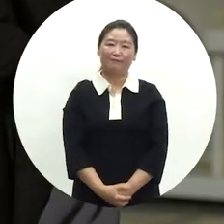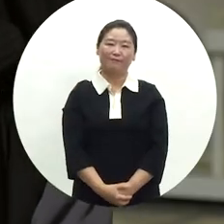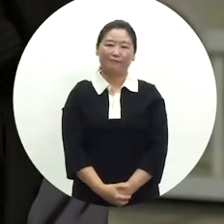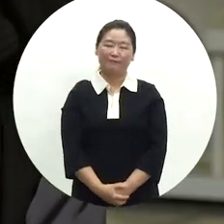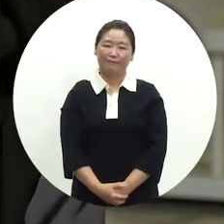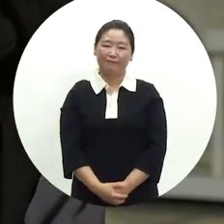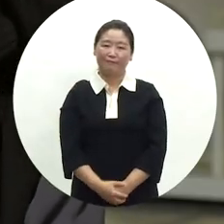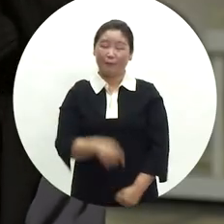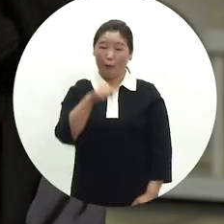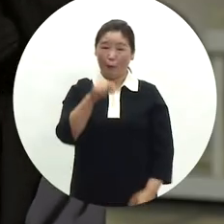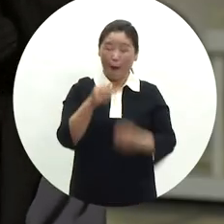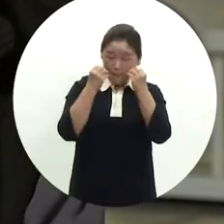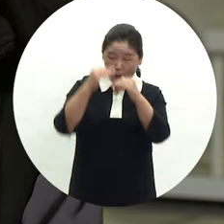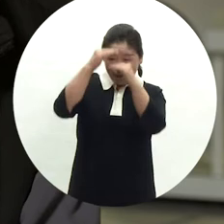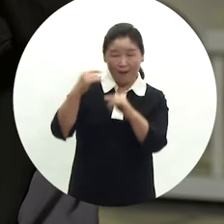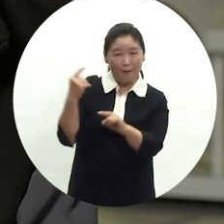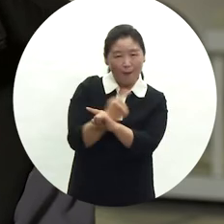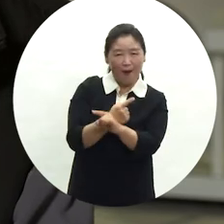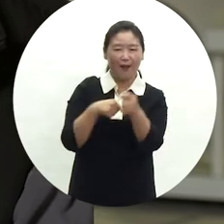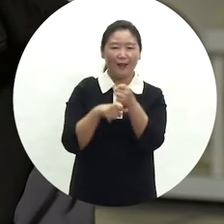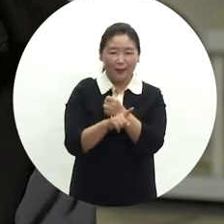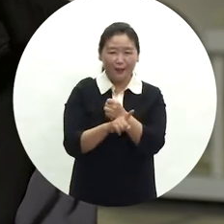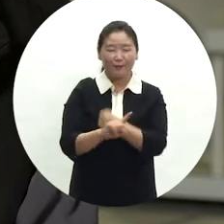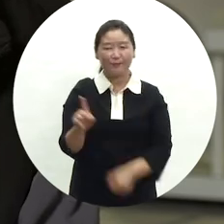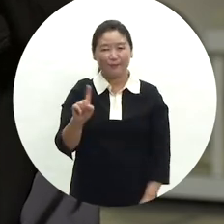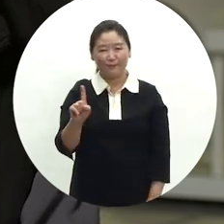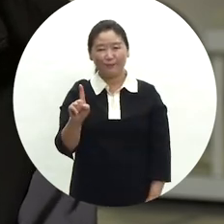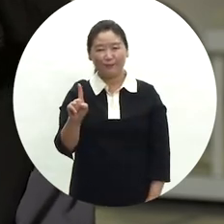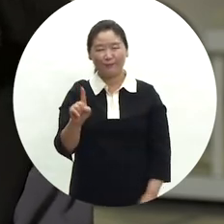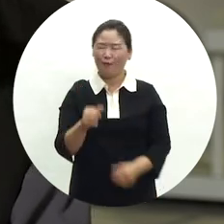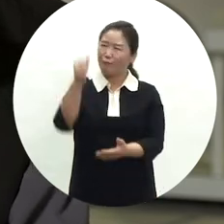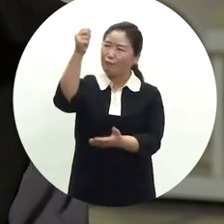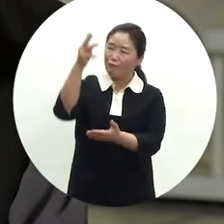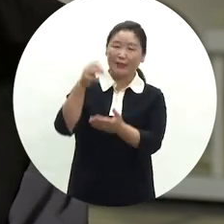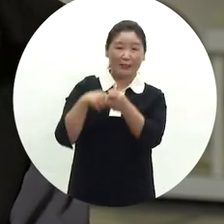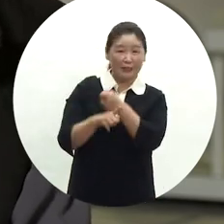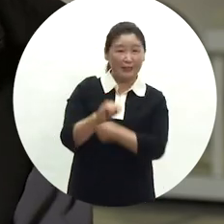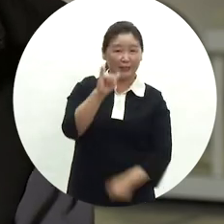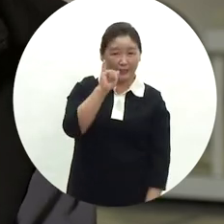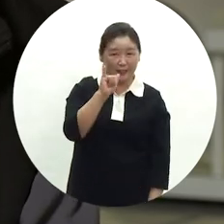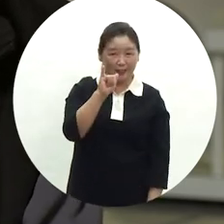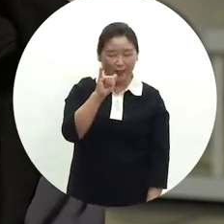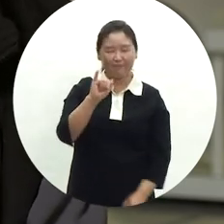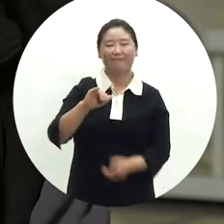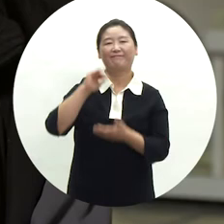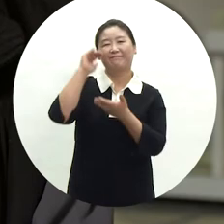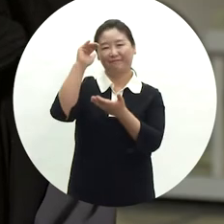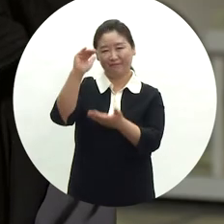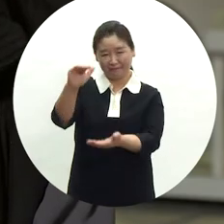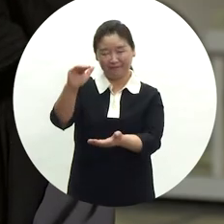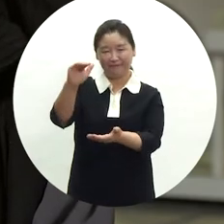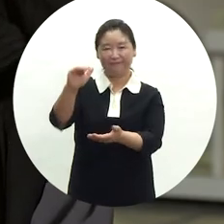상설 전시관을 왜 개편했는지 궁금해하실 것 같은데요. 여러가지 다양한 이유가 있지만 다음과 같이